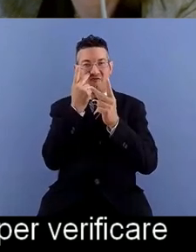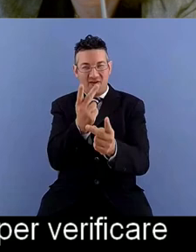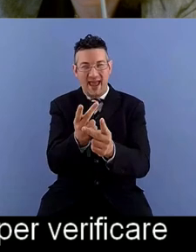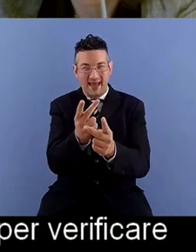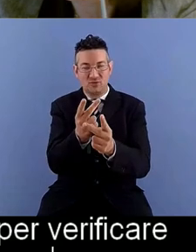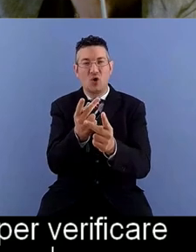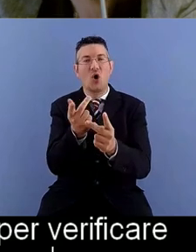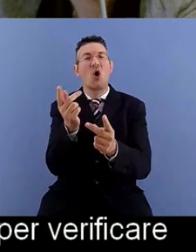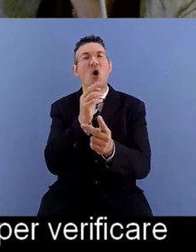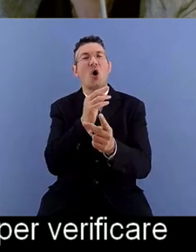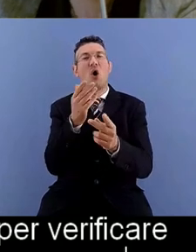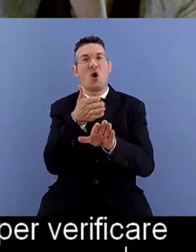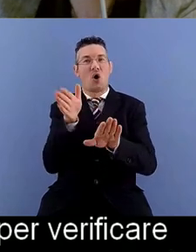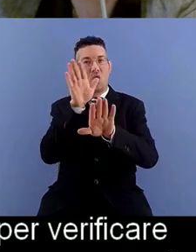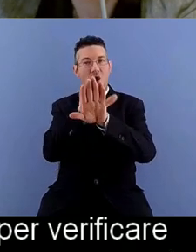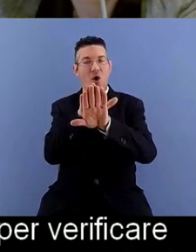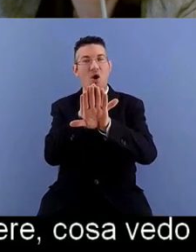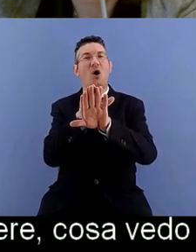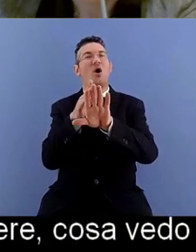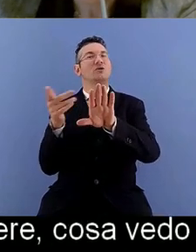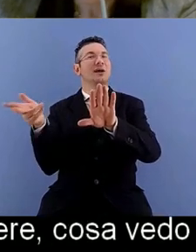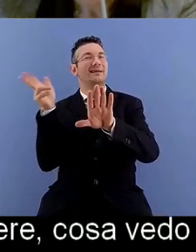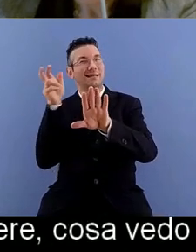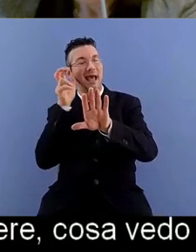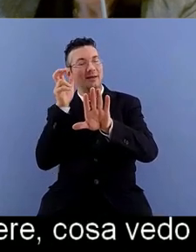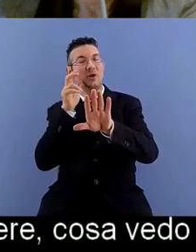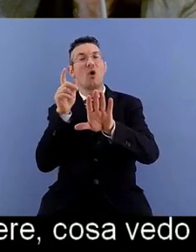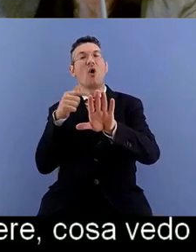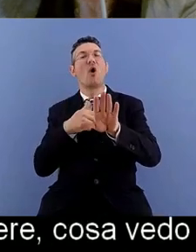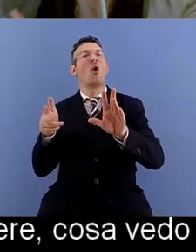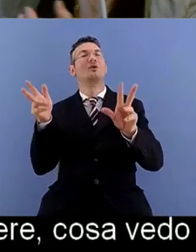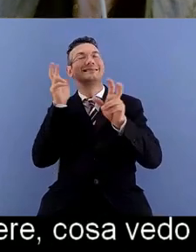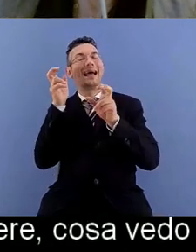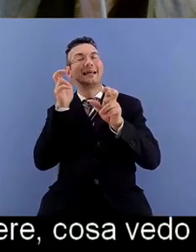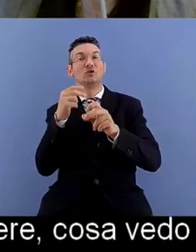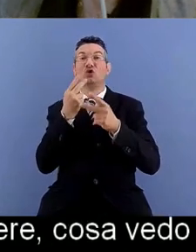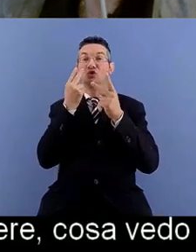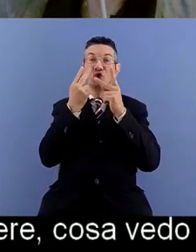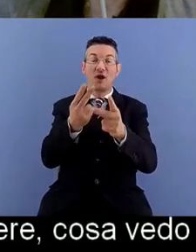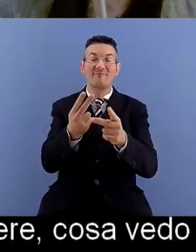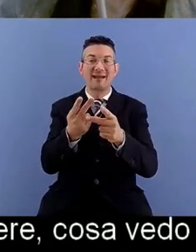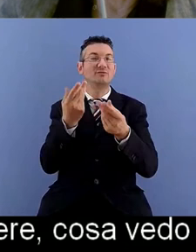cosa sento di ciò che vedo e capire appunto come una